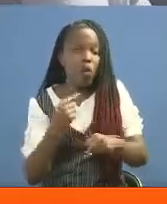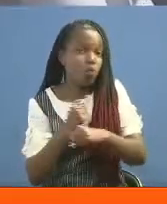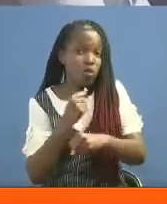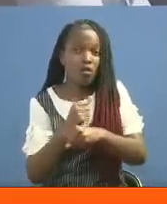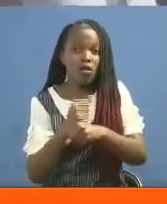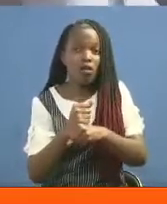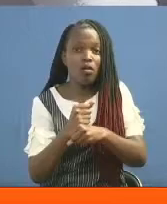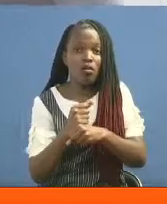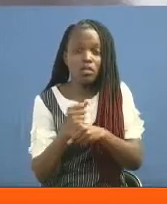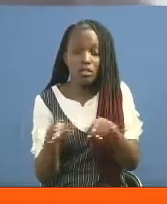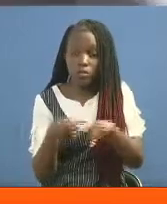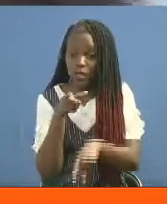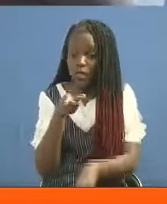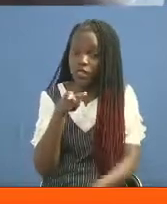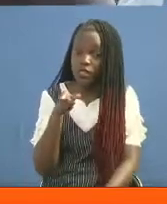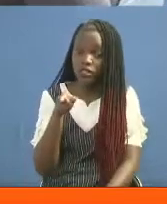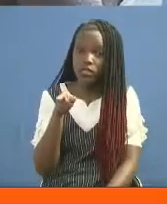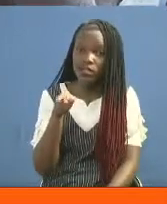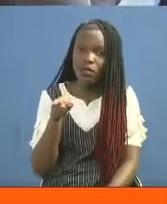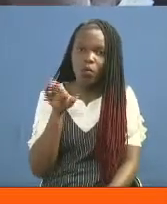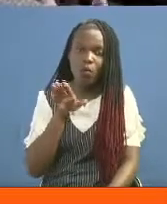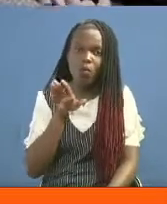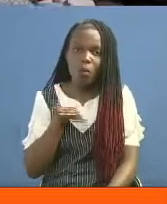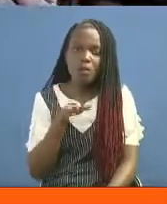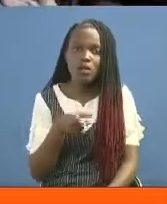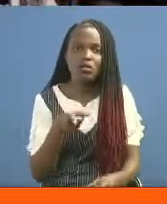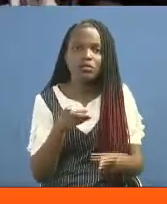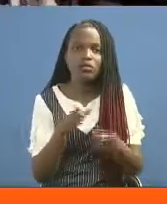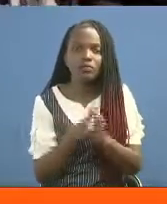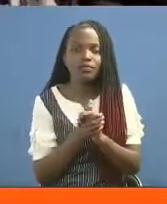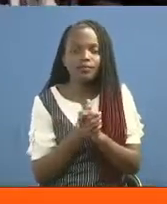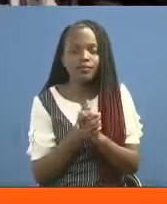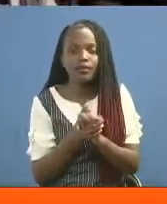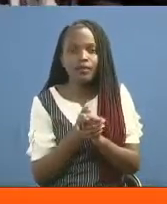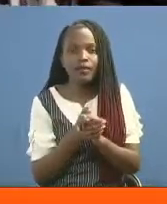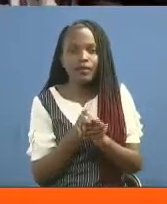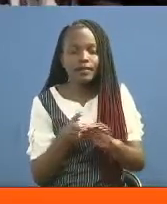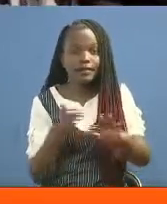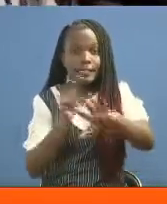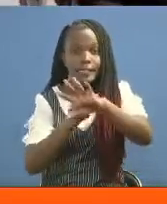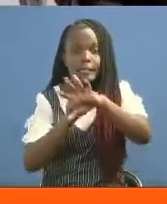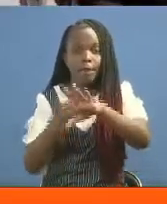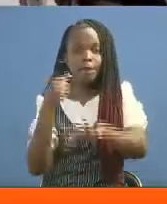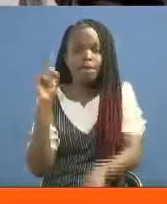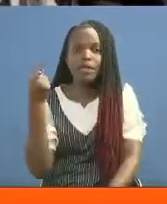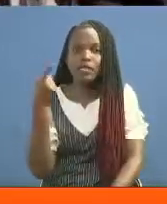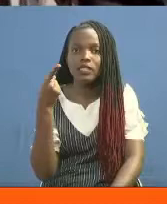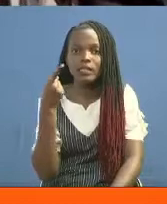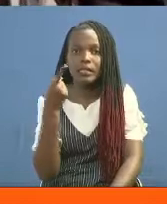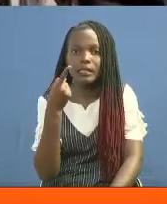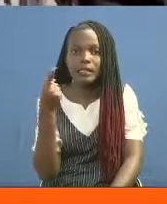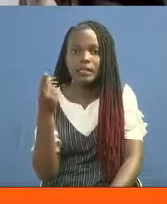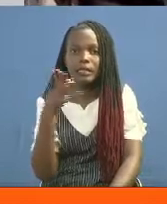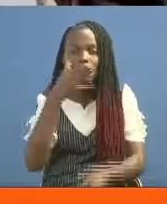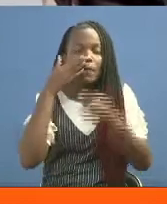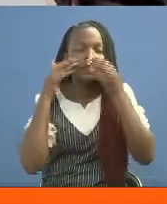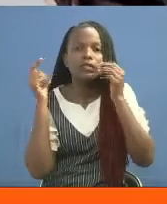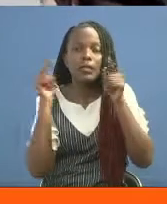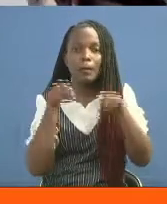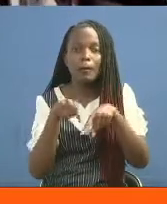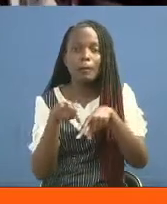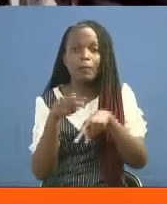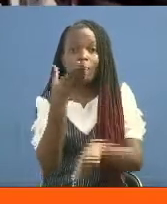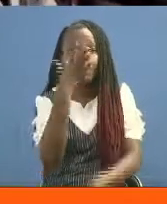akina mama hawa dogo kukabili janga la korona. Marea kwanza wakati mazi zilikuja, zilikuwa zinauzwa kwa beya amsini